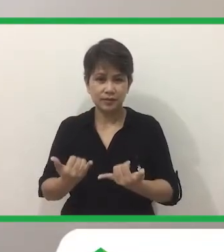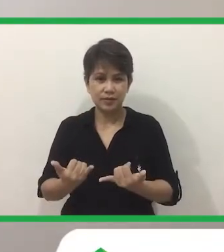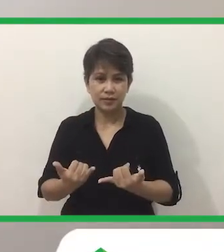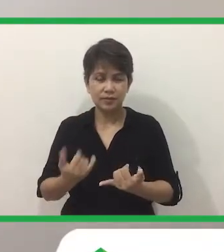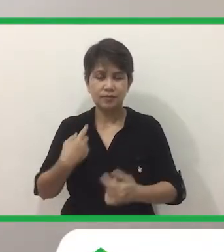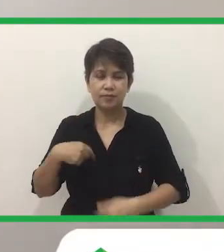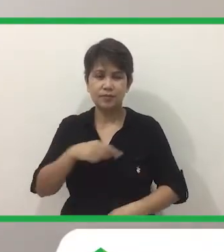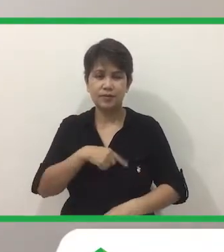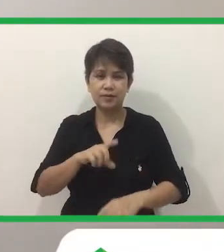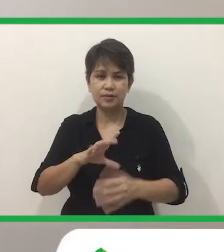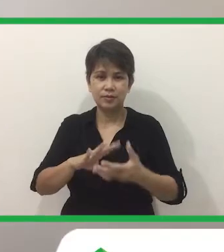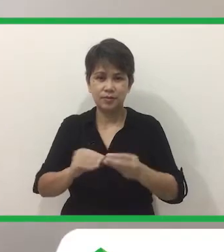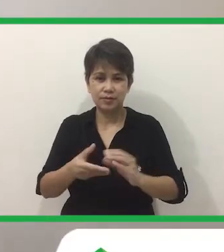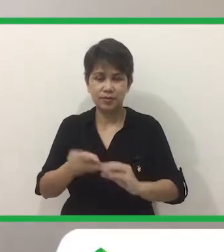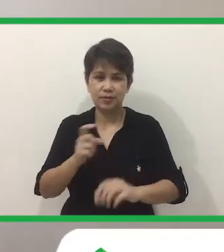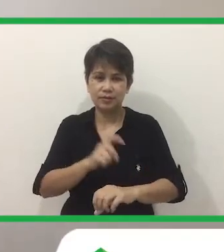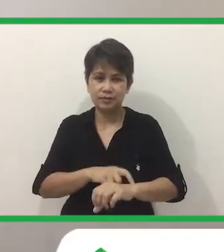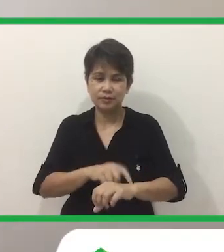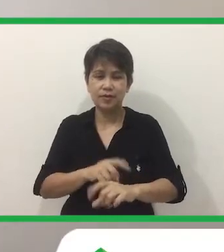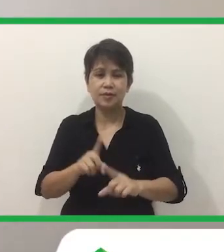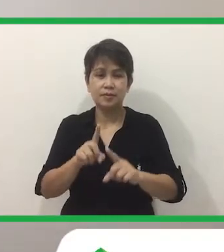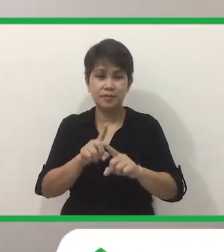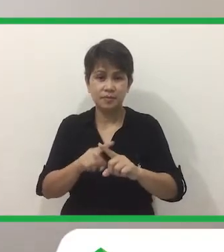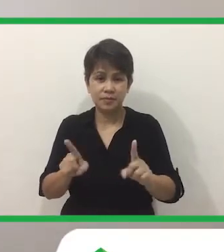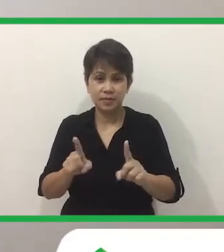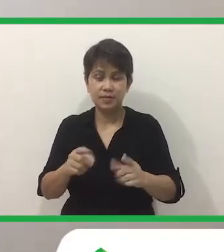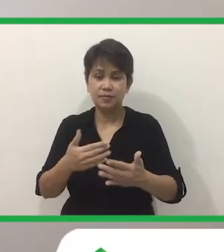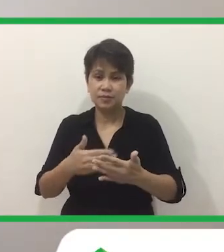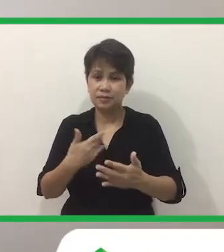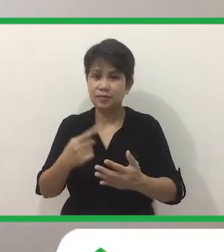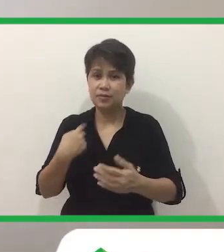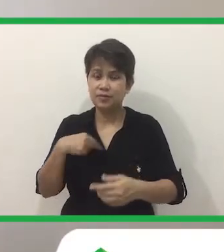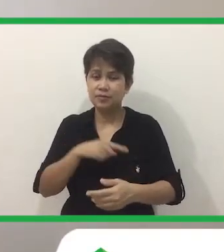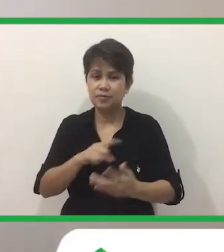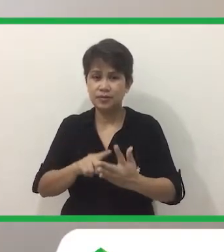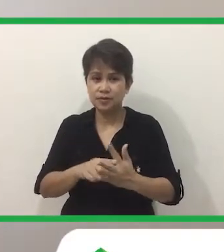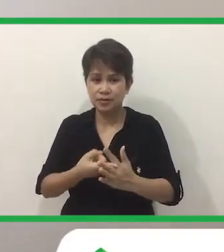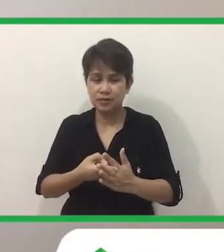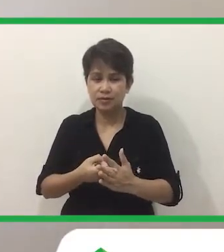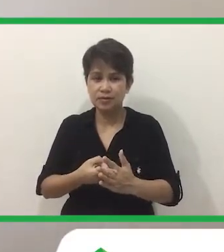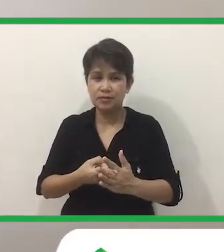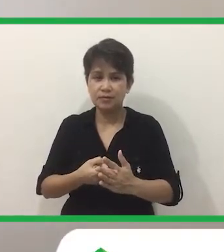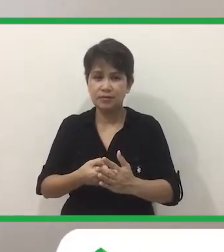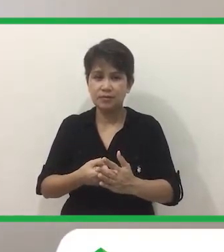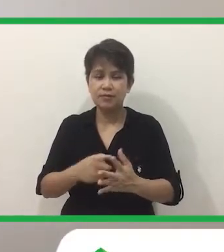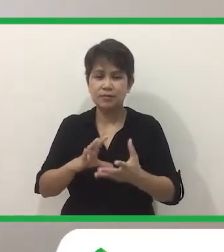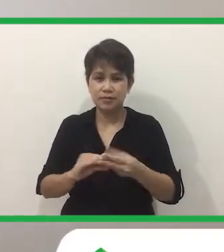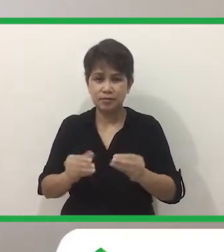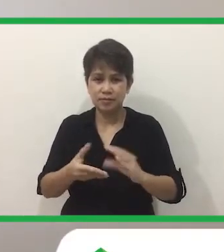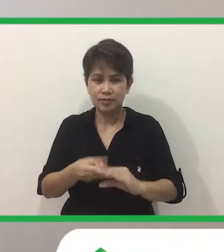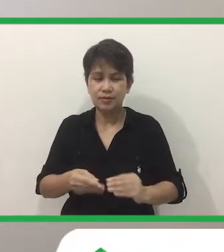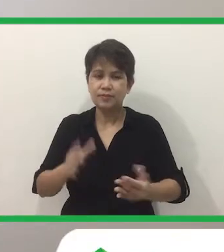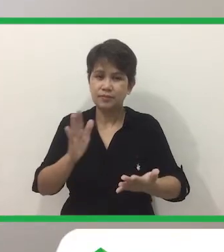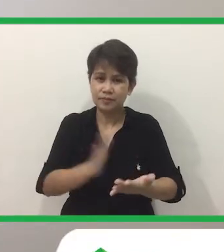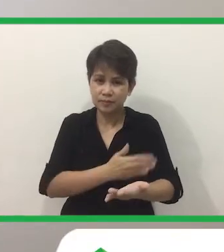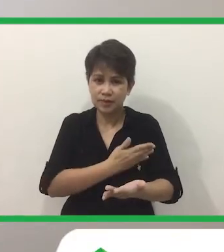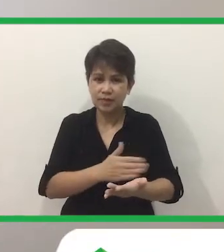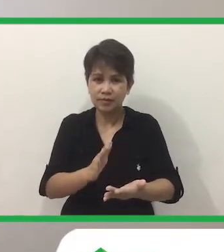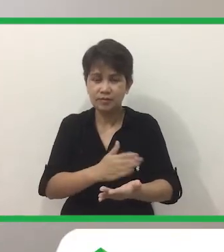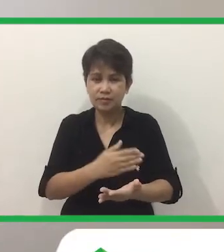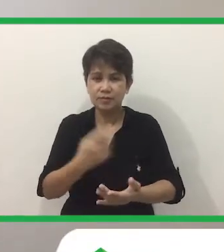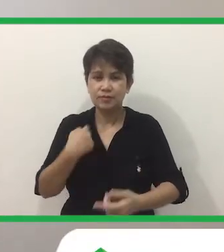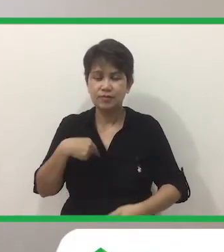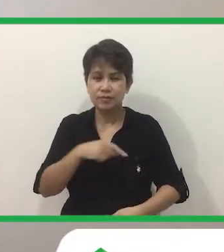kwentuhan. Ayan. So, bago tayo magsimula ng ating kwentuhan, kantahin muna muna ulit natin yung ating